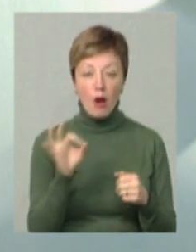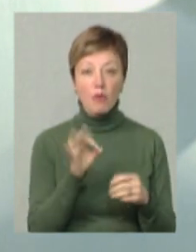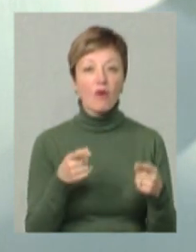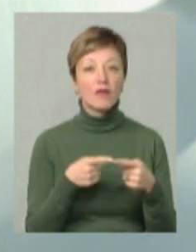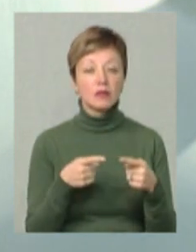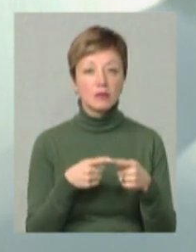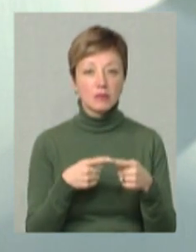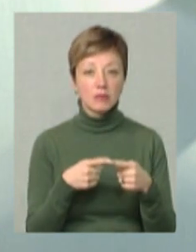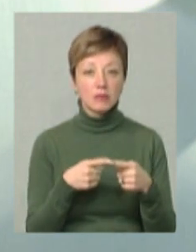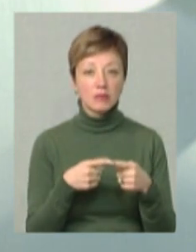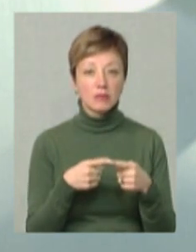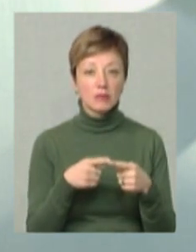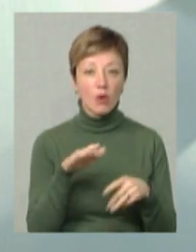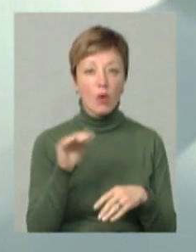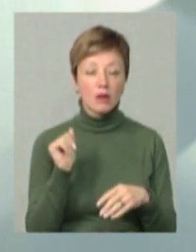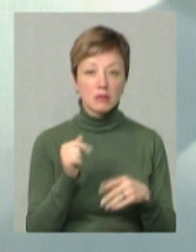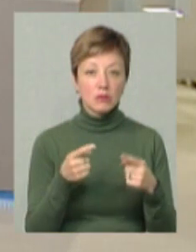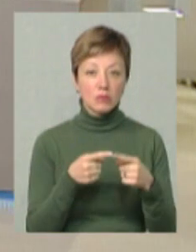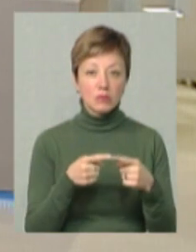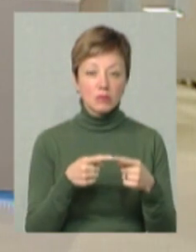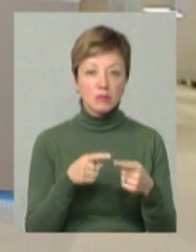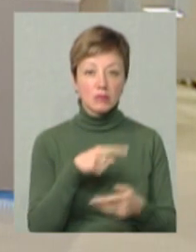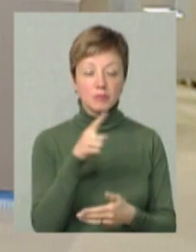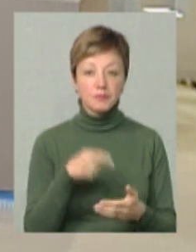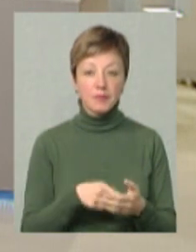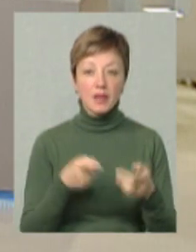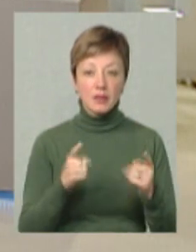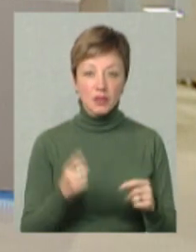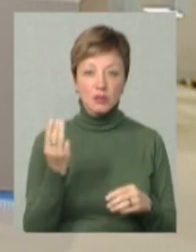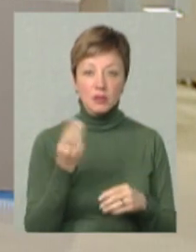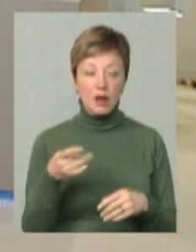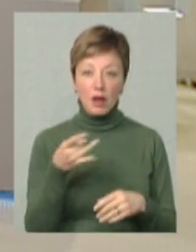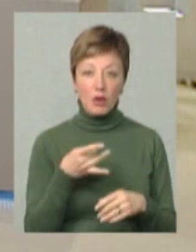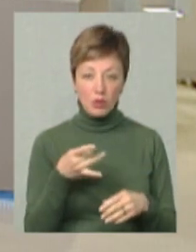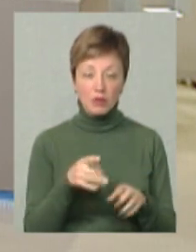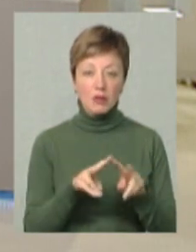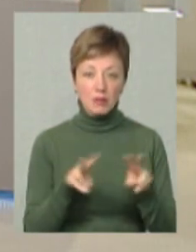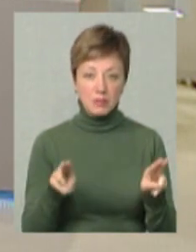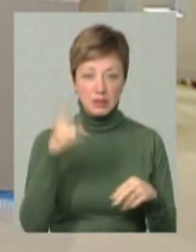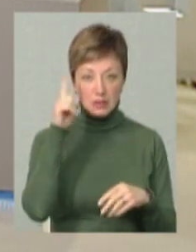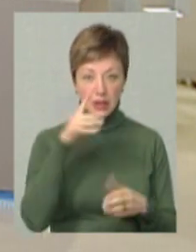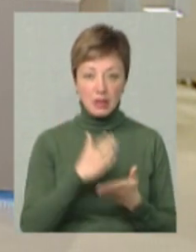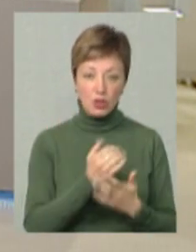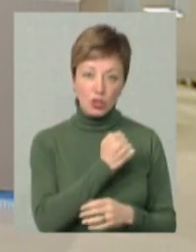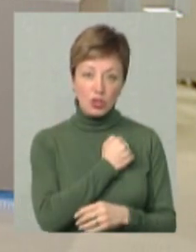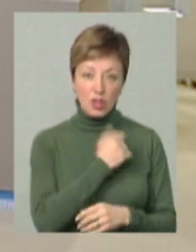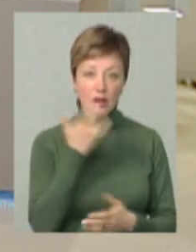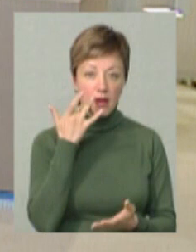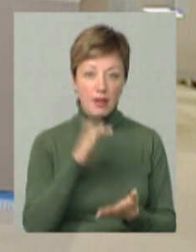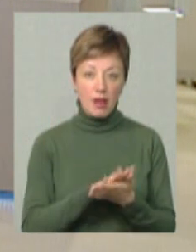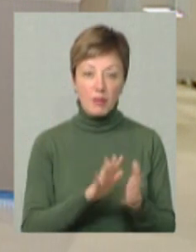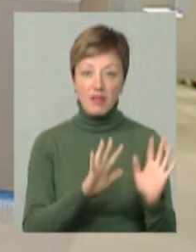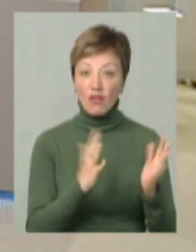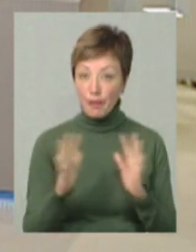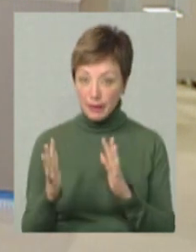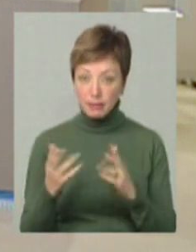а те, що стосується цін на оренду житла? Звісно, Шепетівський район не є виключенням. Ми знаємо, що є, на жаль, ганебні такі